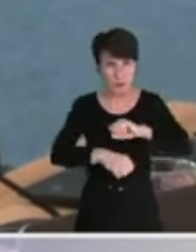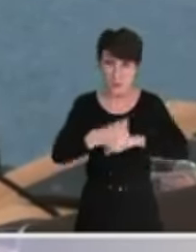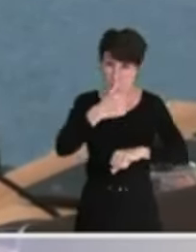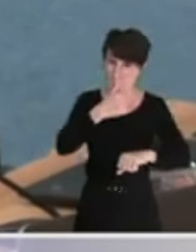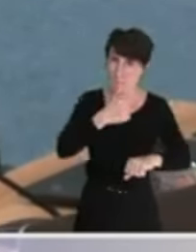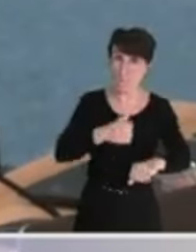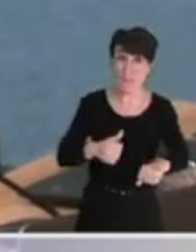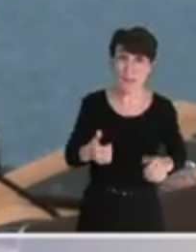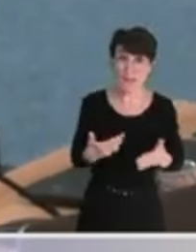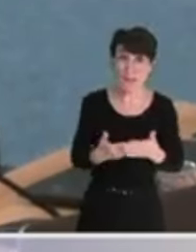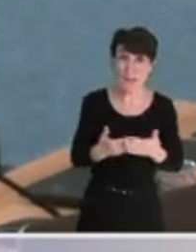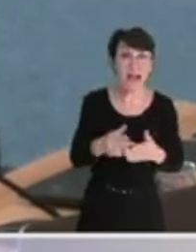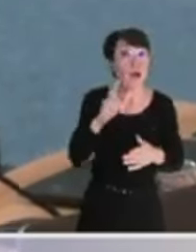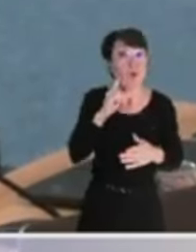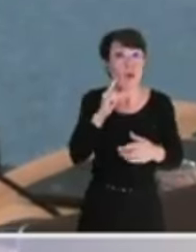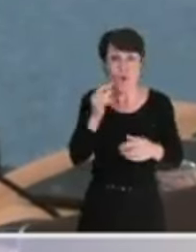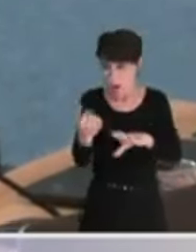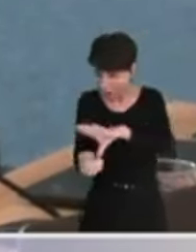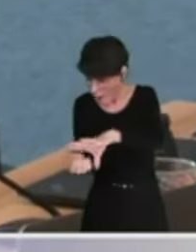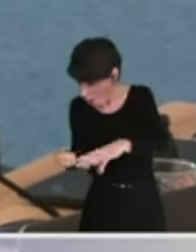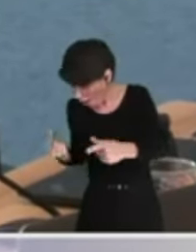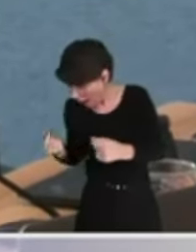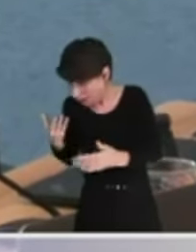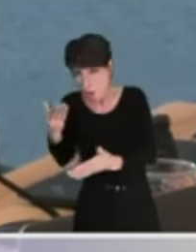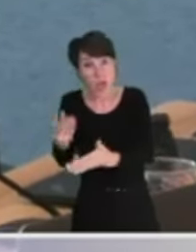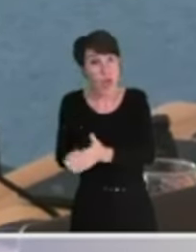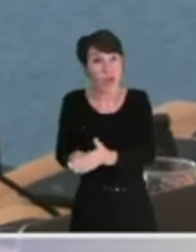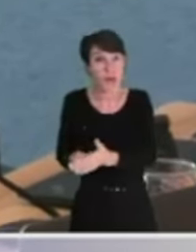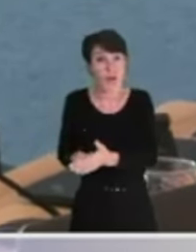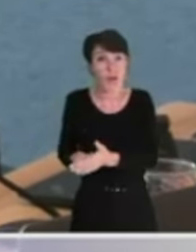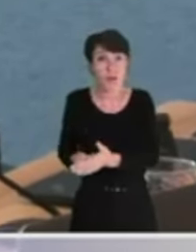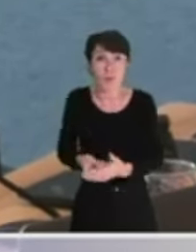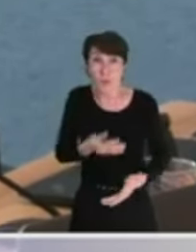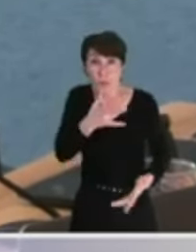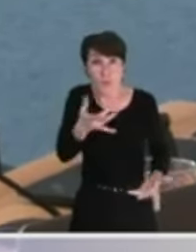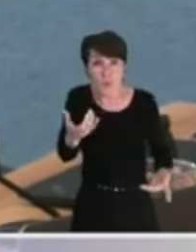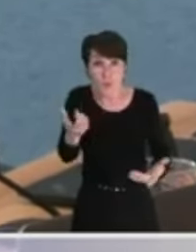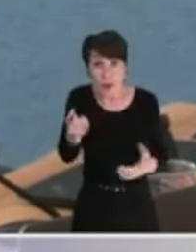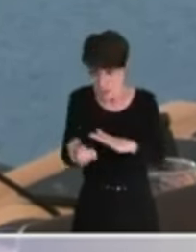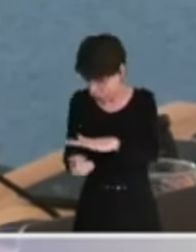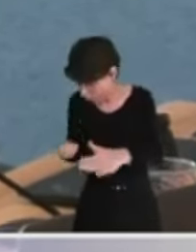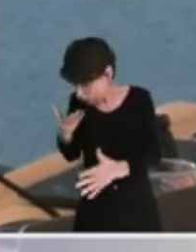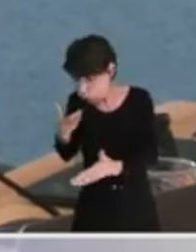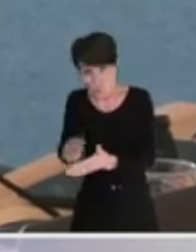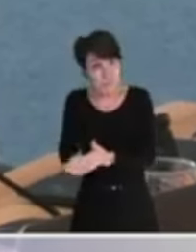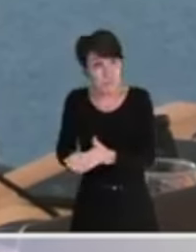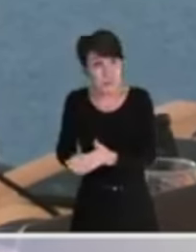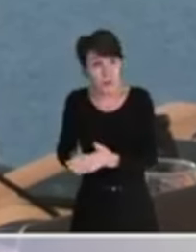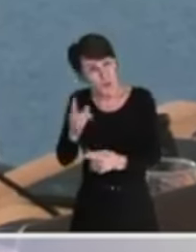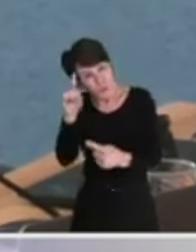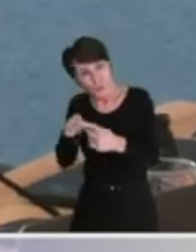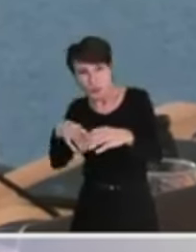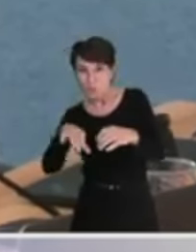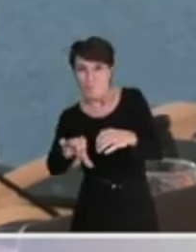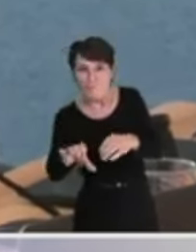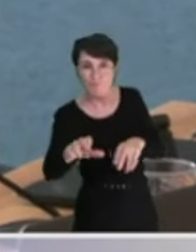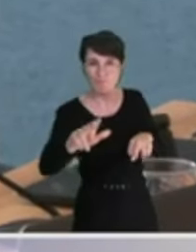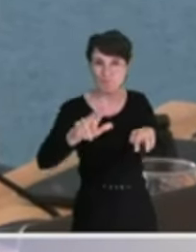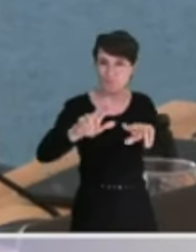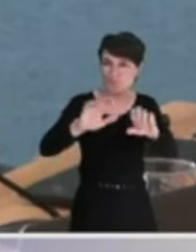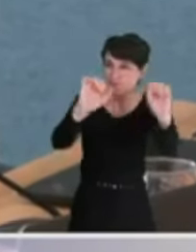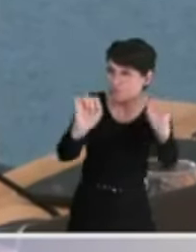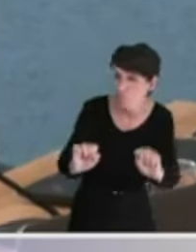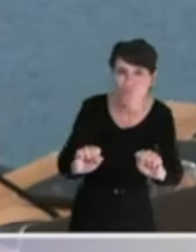trajectoires. Parce qu'il n'y a plus de possibilité de mettre de l'argent dans ce qui concerne la vie